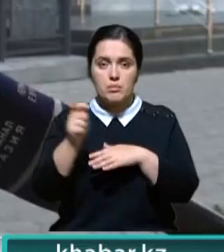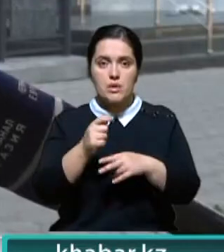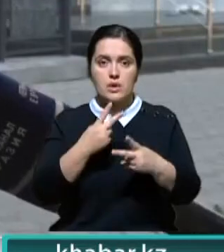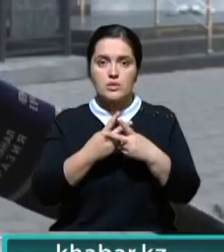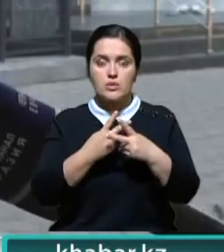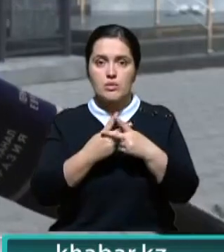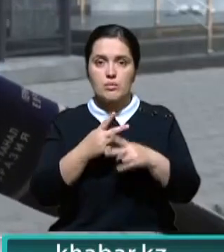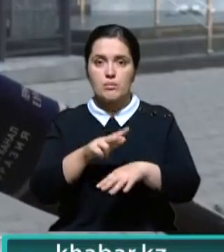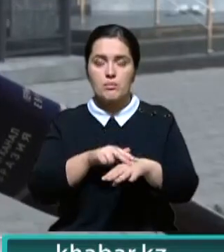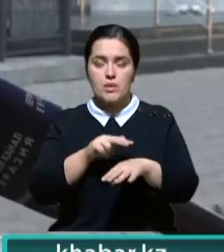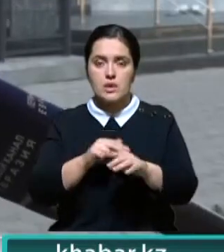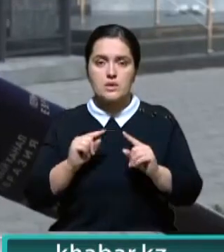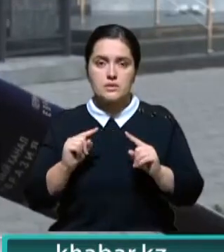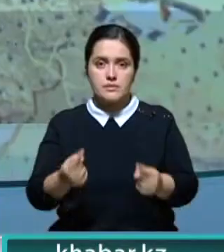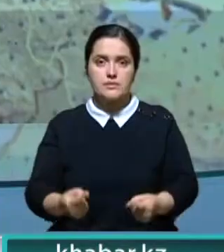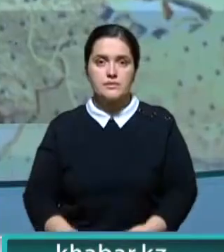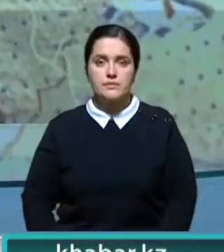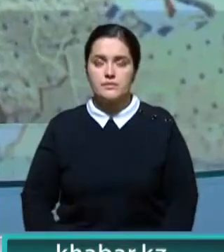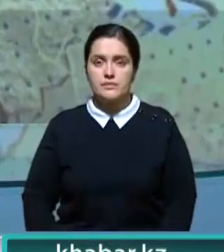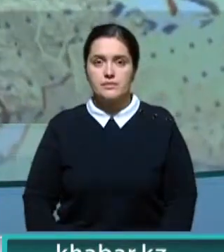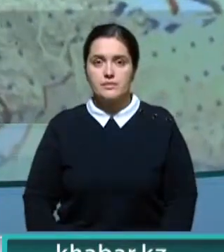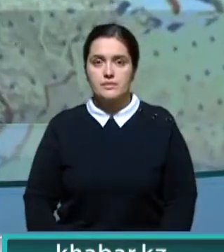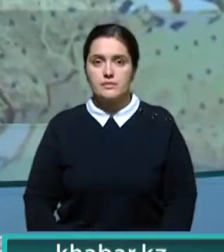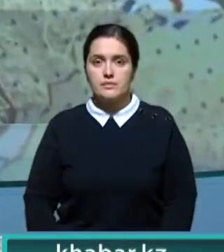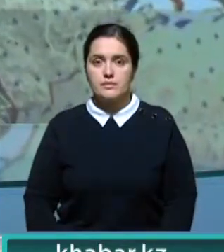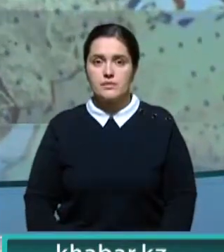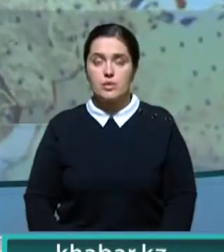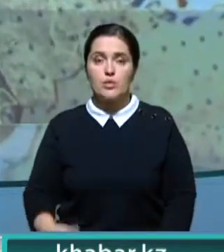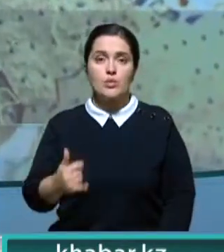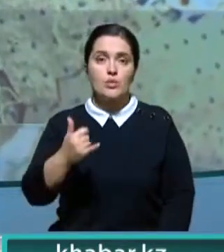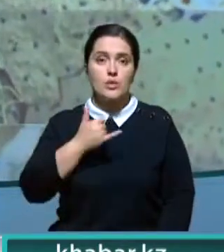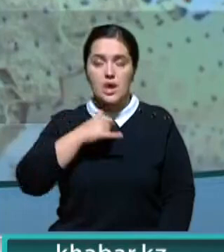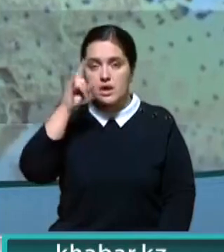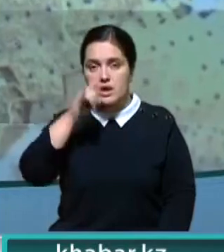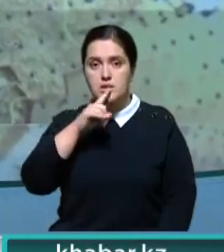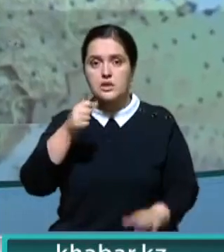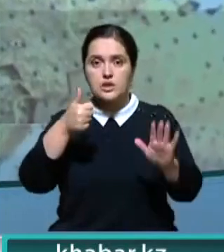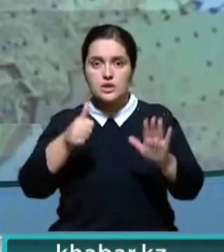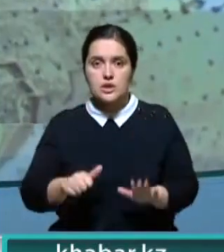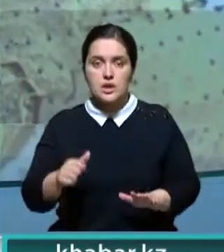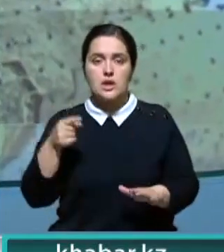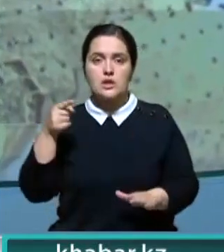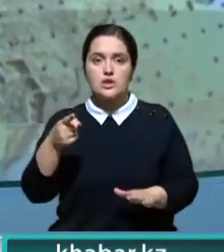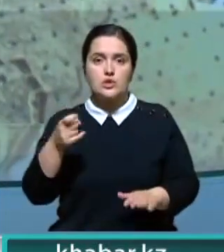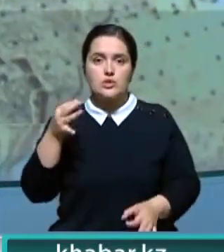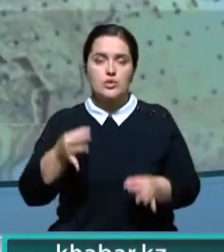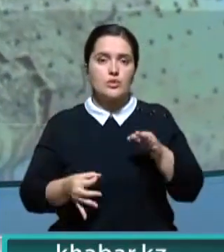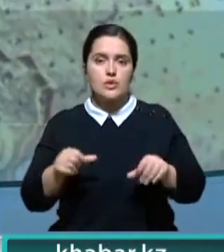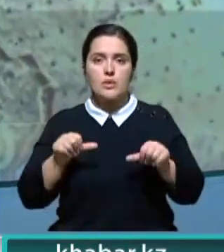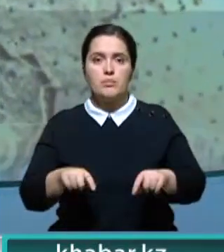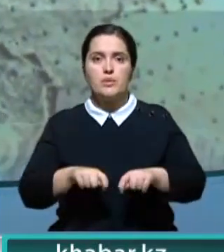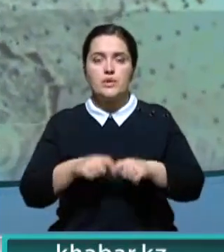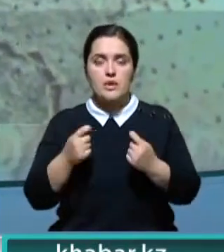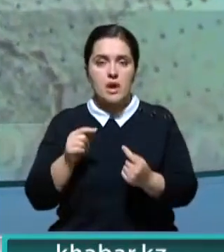Органы полиции его оттуда забрали. Всего же в нашей стране за первое полугодие было совершено 1100